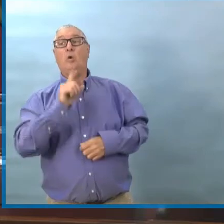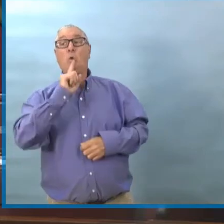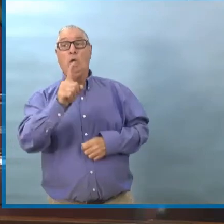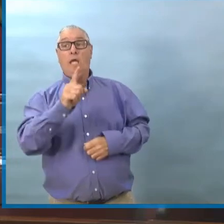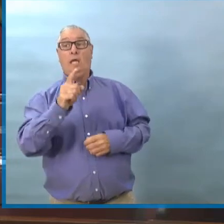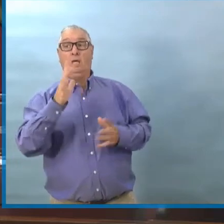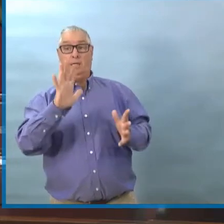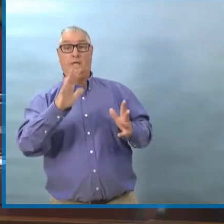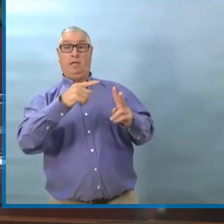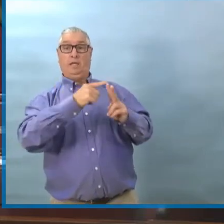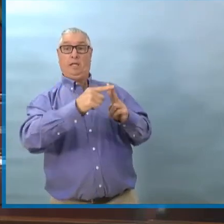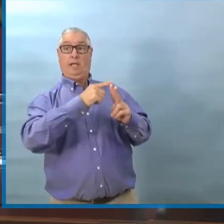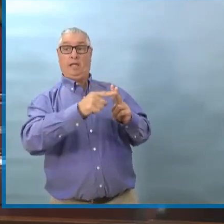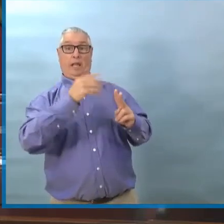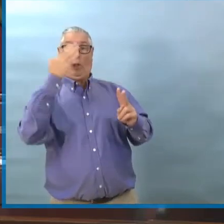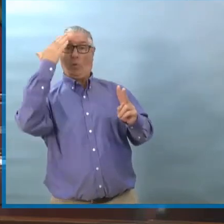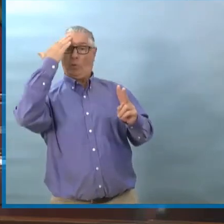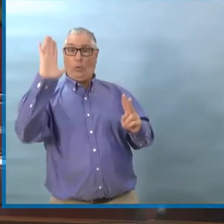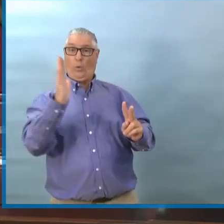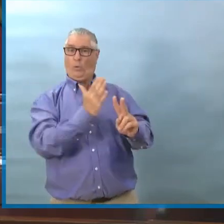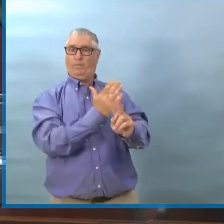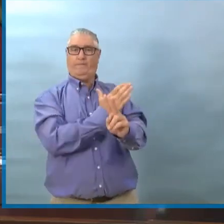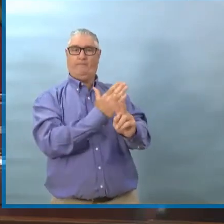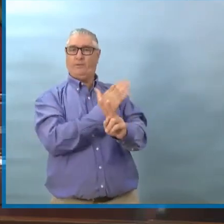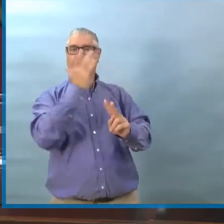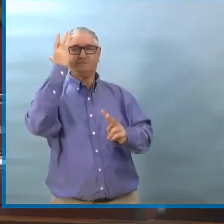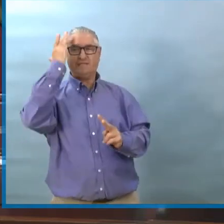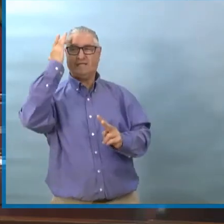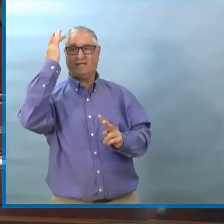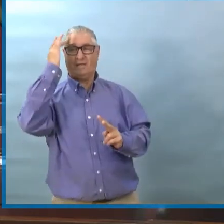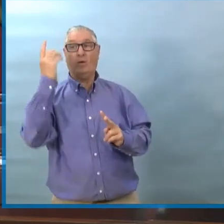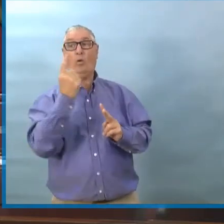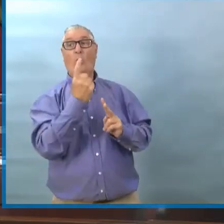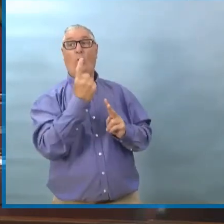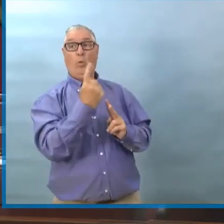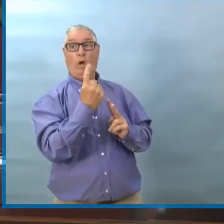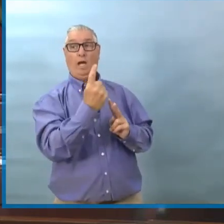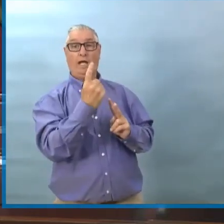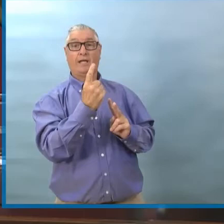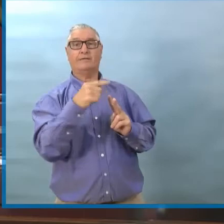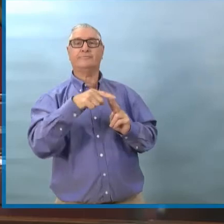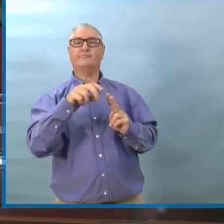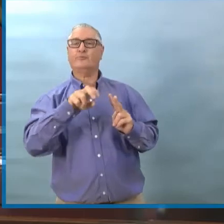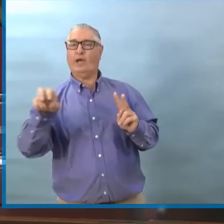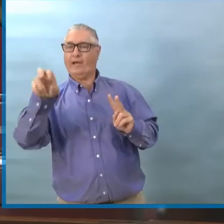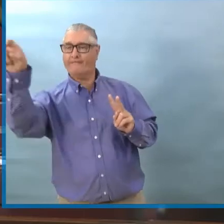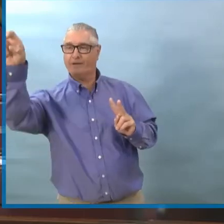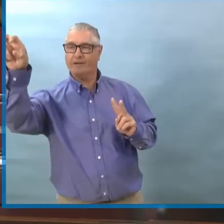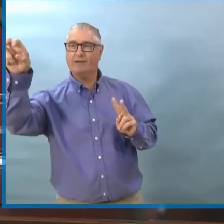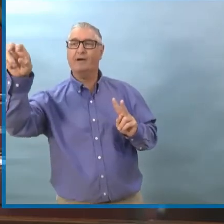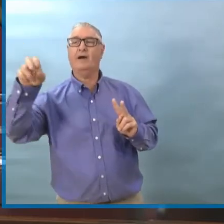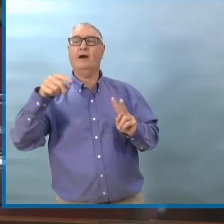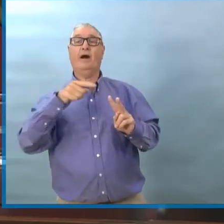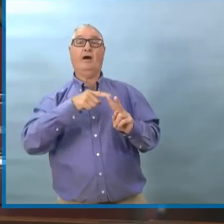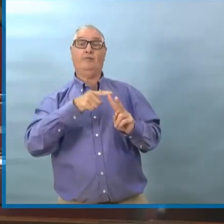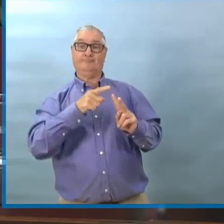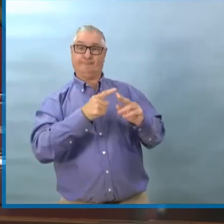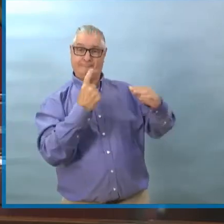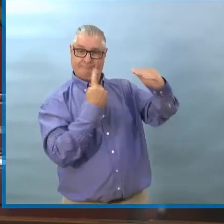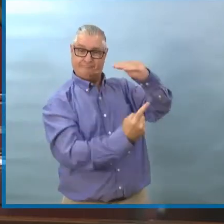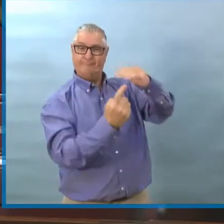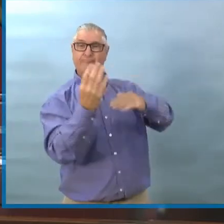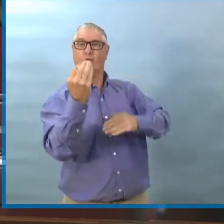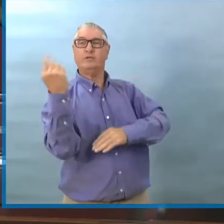Il n'était pas en contact avec des cas récents. Une de ces personnes venait de voyager et était en isolement.